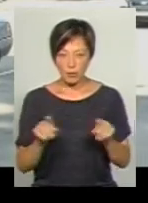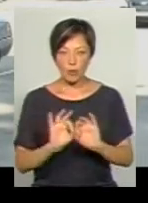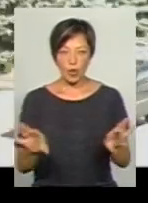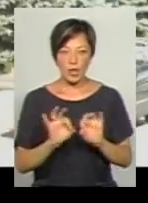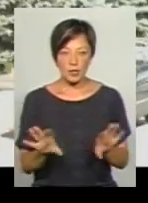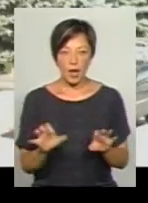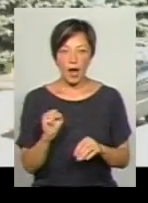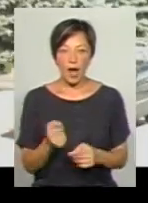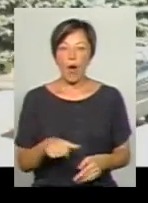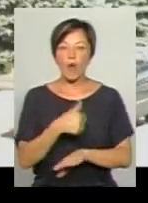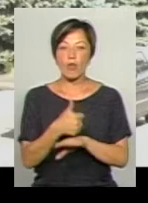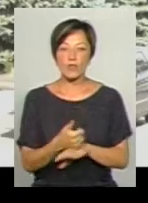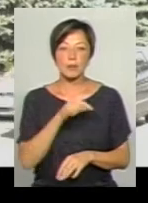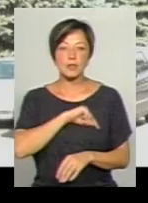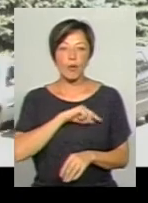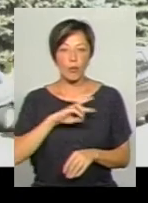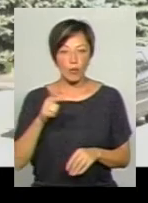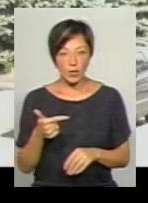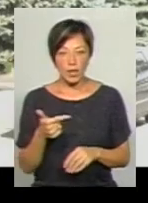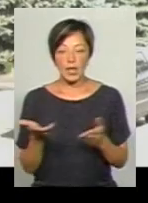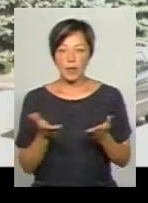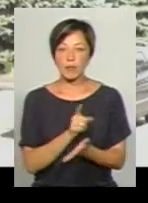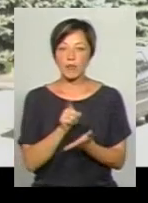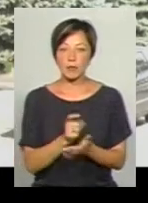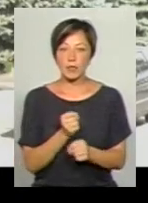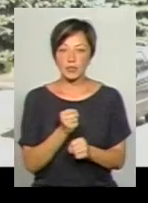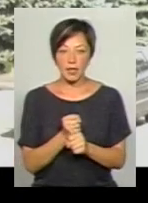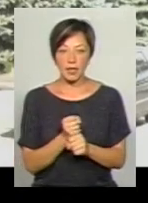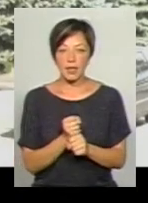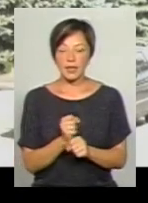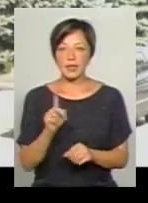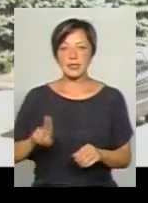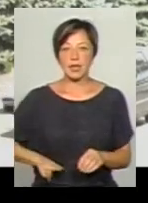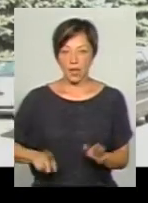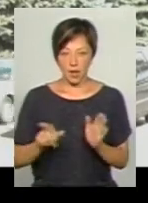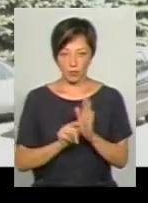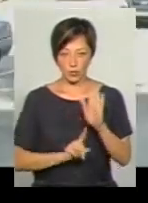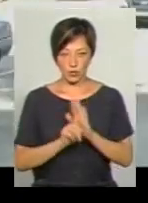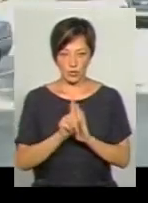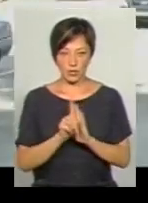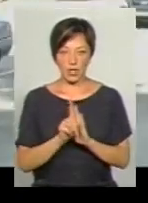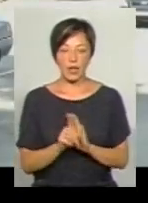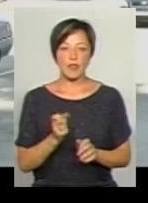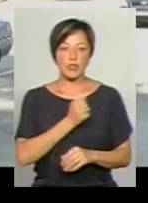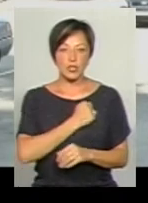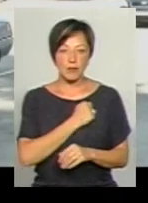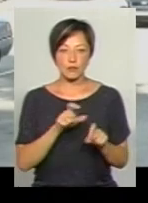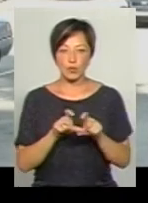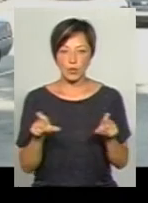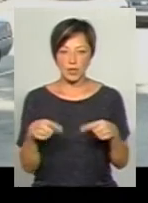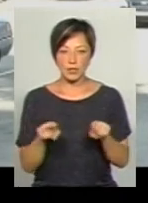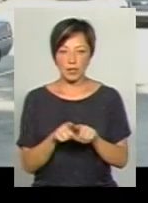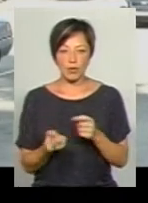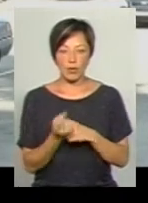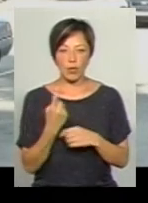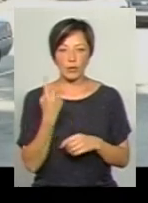пояснювати, а саме головне – психолог, який повинен працювати навіть з директором починати. На жаль, в школі так не